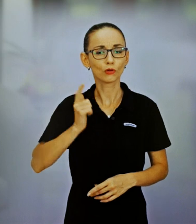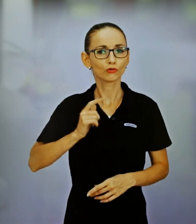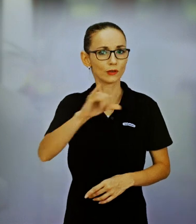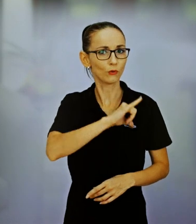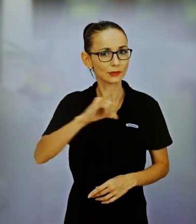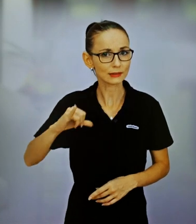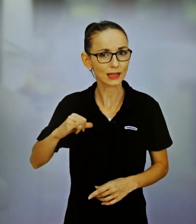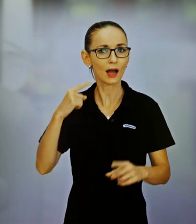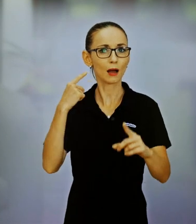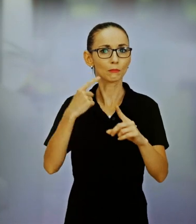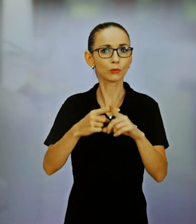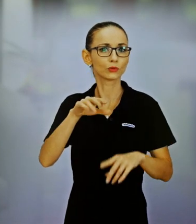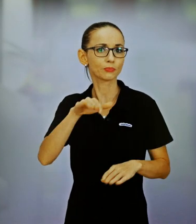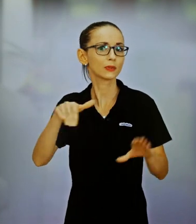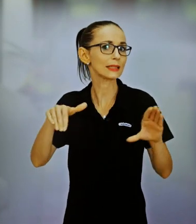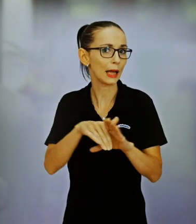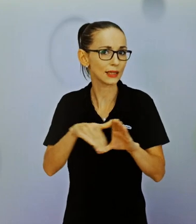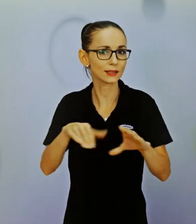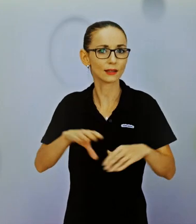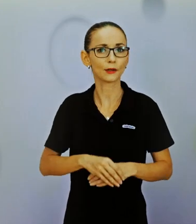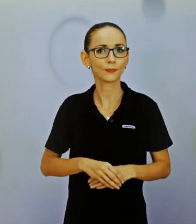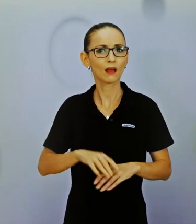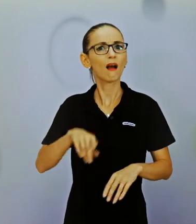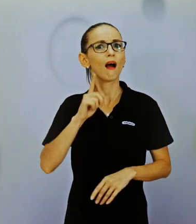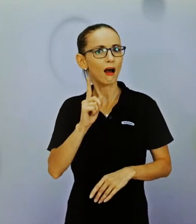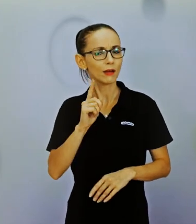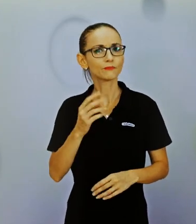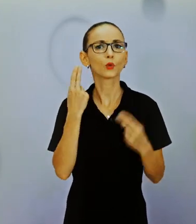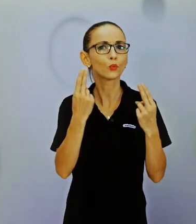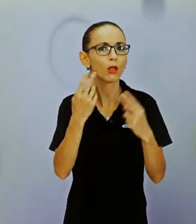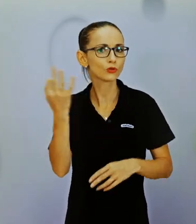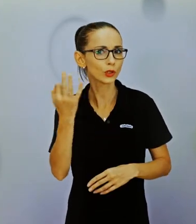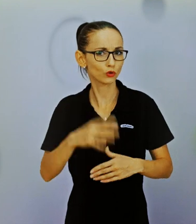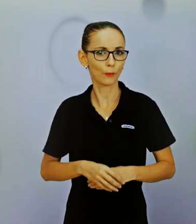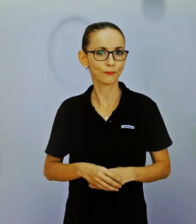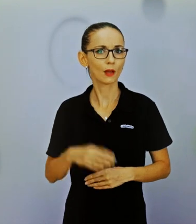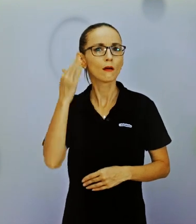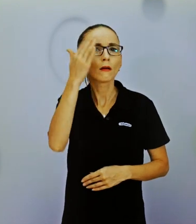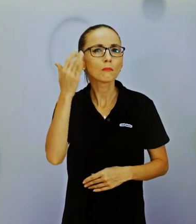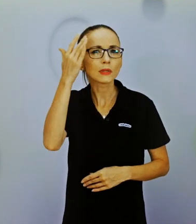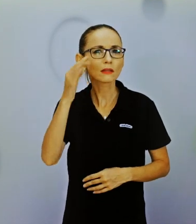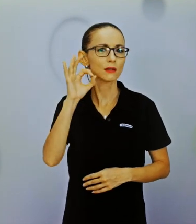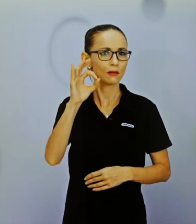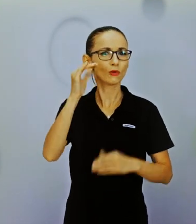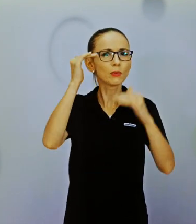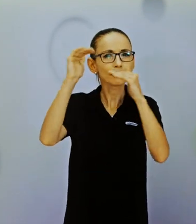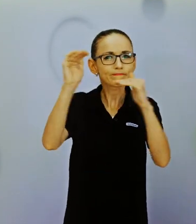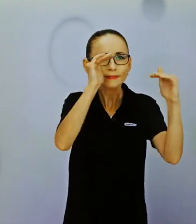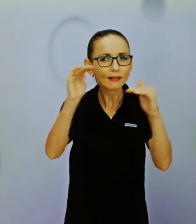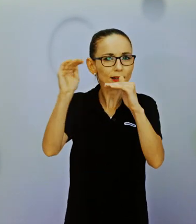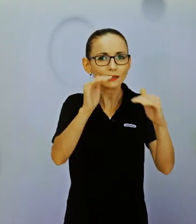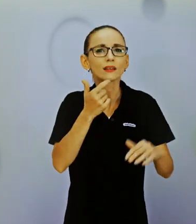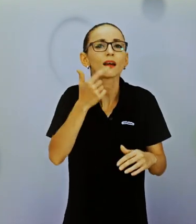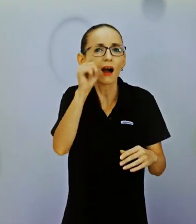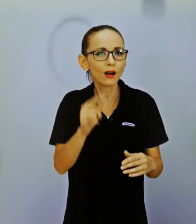samostatné bývanie, samostatný život, prácu. Ide o to, ako je v mysli nastavený ten človek. Je to oveľa podstatnejšie ako to